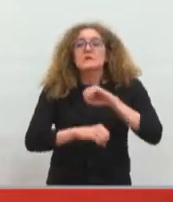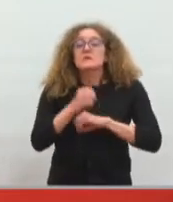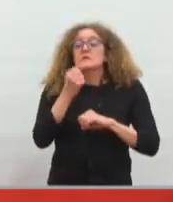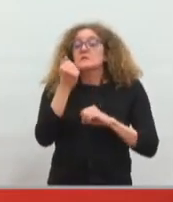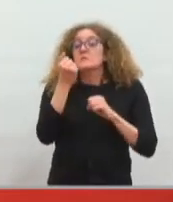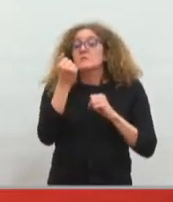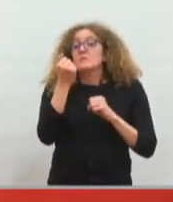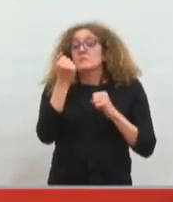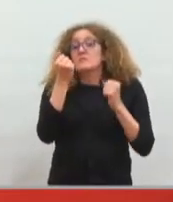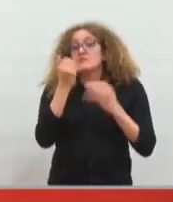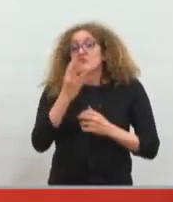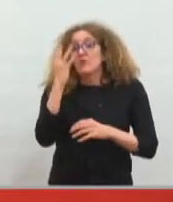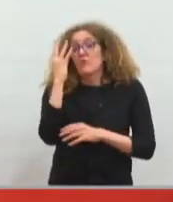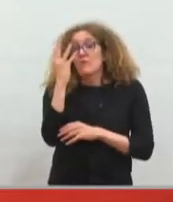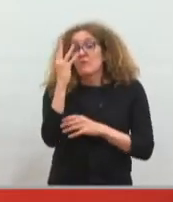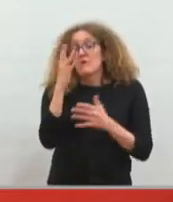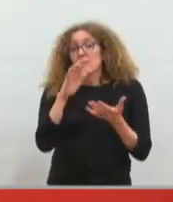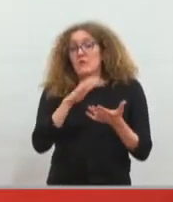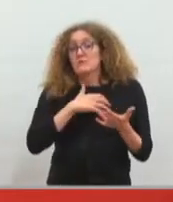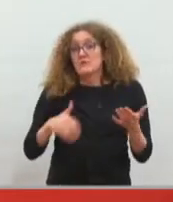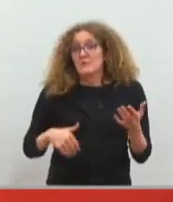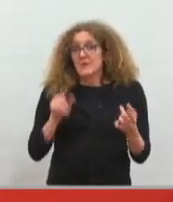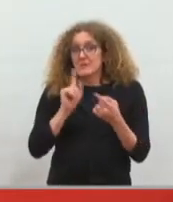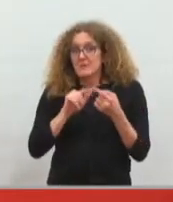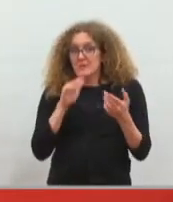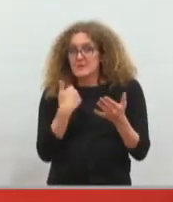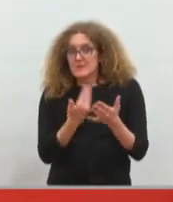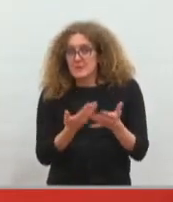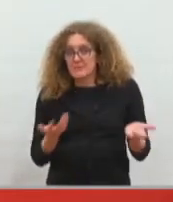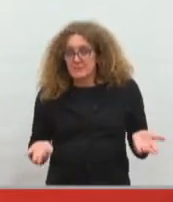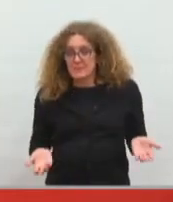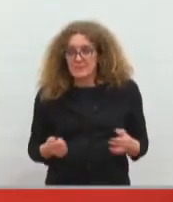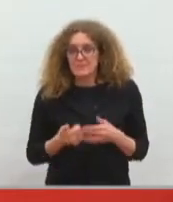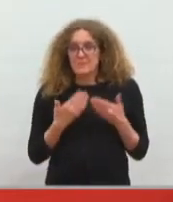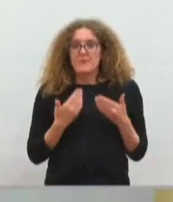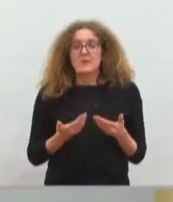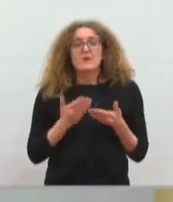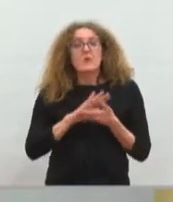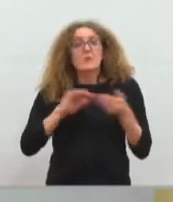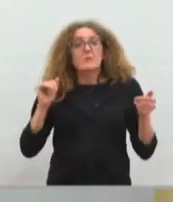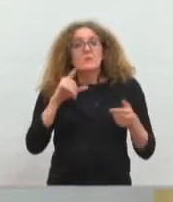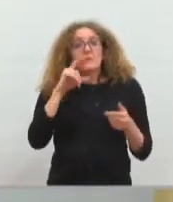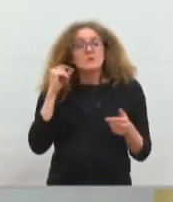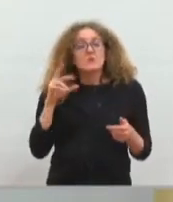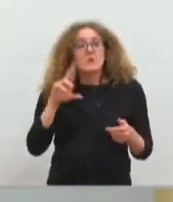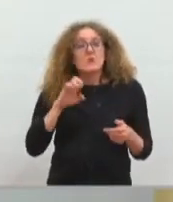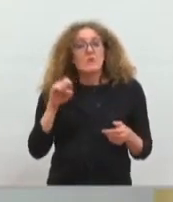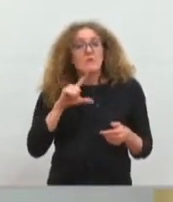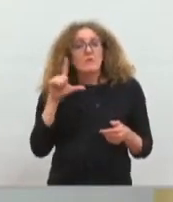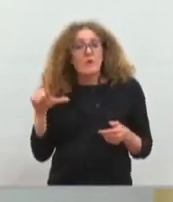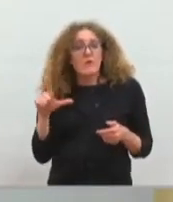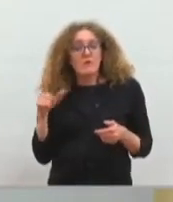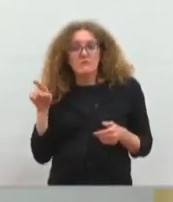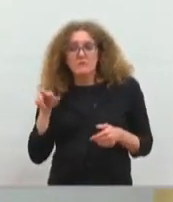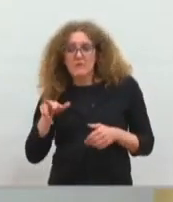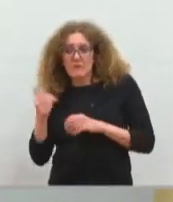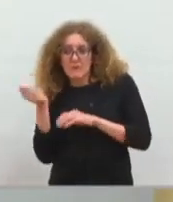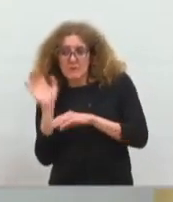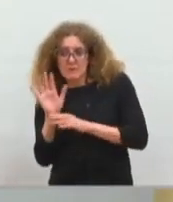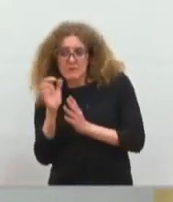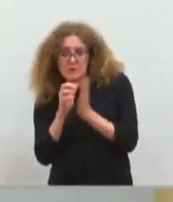ce sujet. Donc, je vais céder la parole à René pour présenter le rapport, ouvrir le débat.